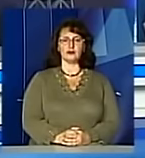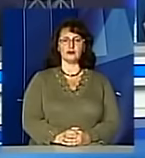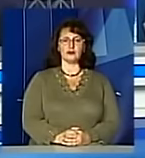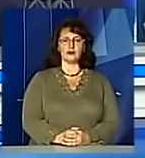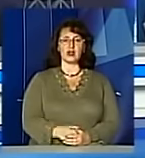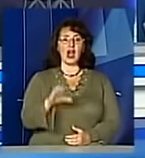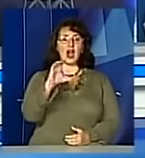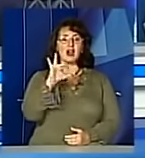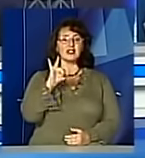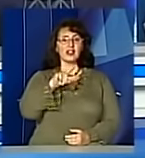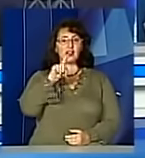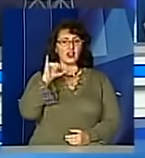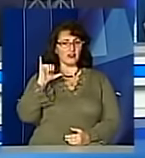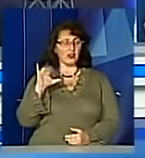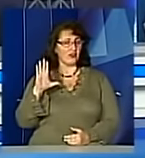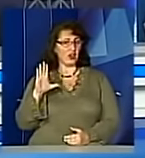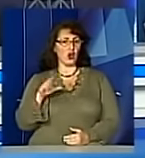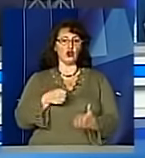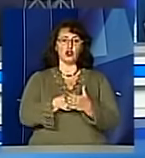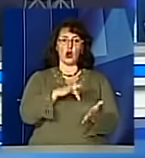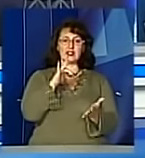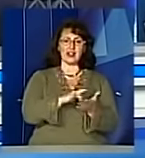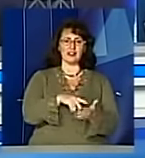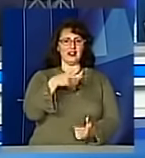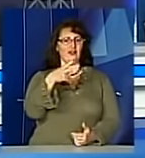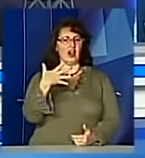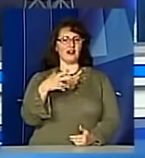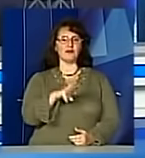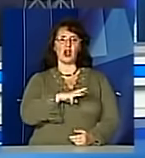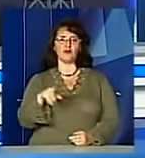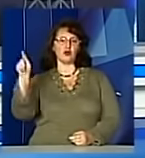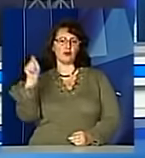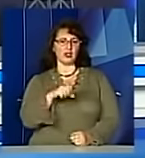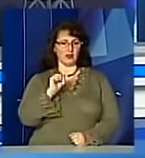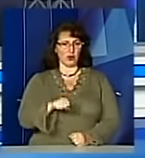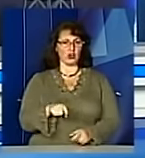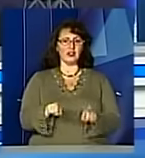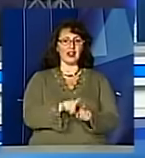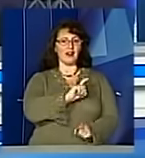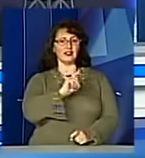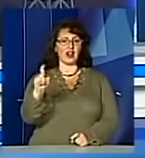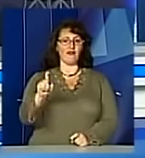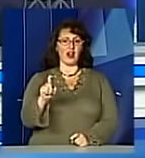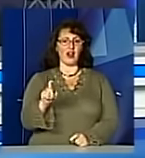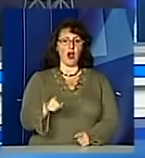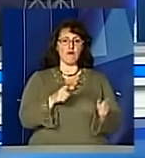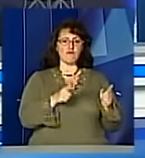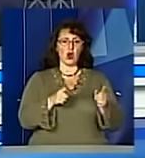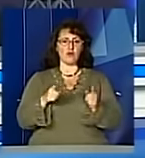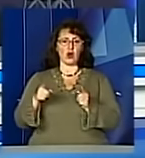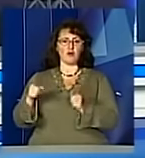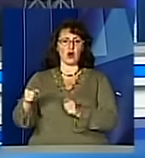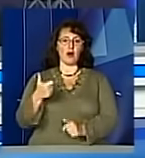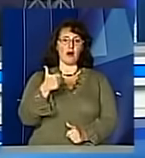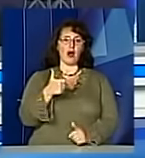Сихова до центру за 25 хвилин. Така тривалість поїздки у Сихівському трамваї. Інтервал руху електротранспорту буде кожні